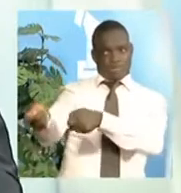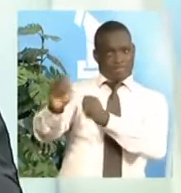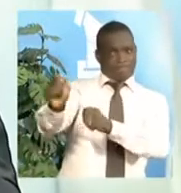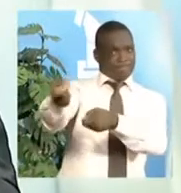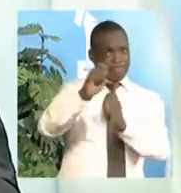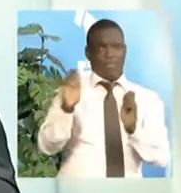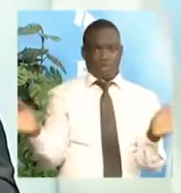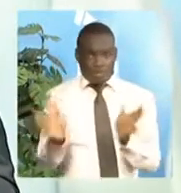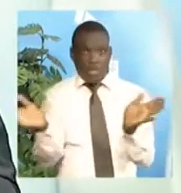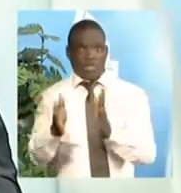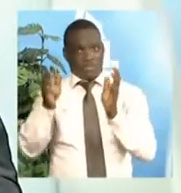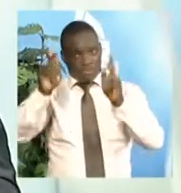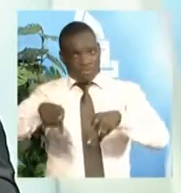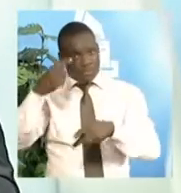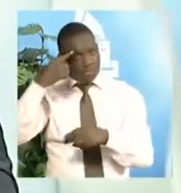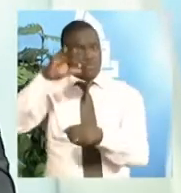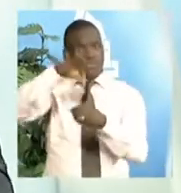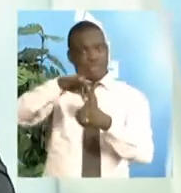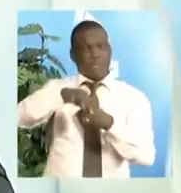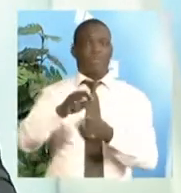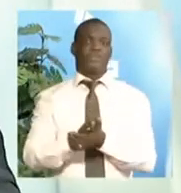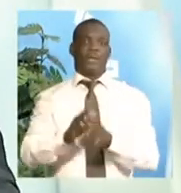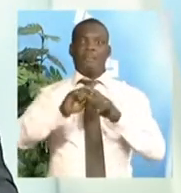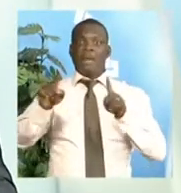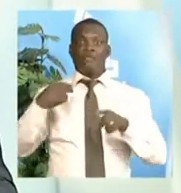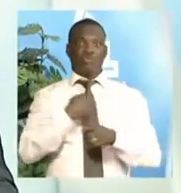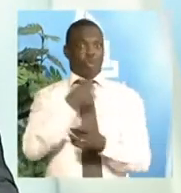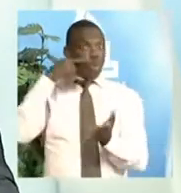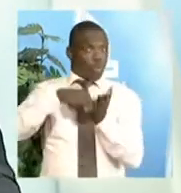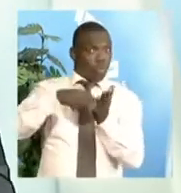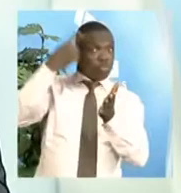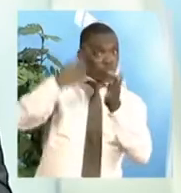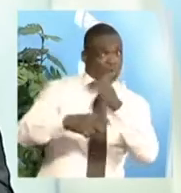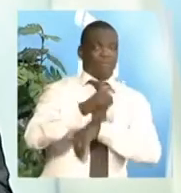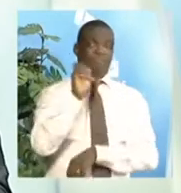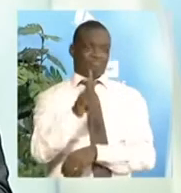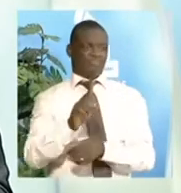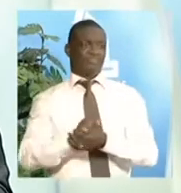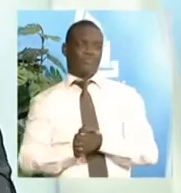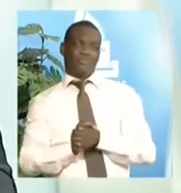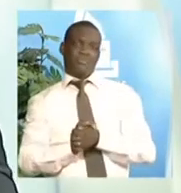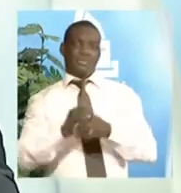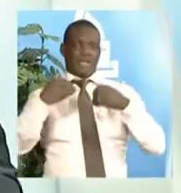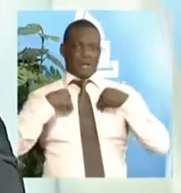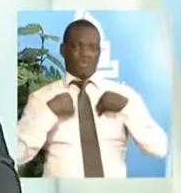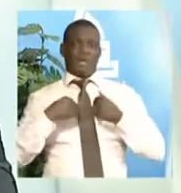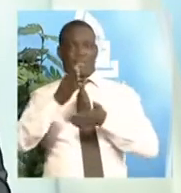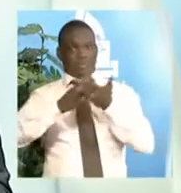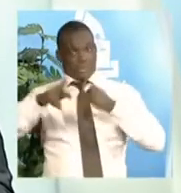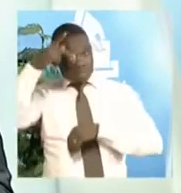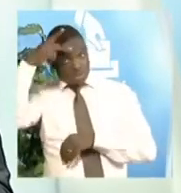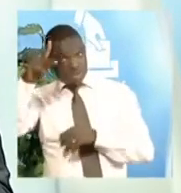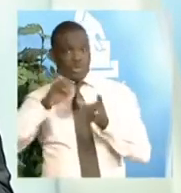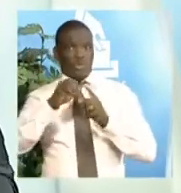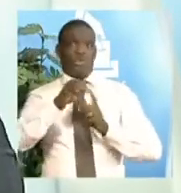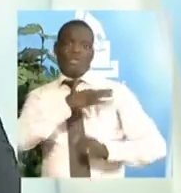électeurs. Mais alors, qu'est-ce qu'on a constaté ? Il y a des partis politiques ou des candidats